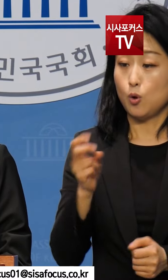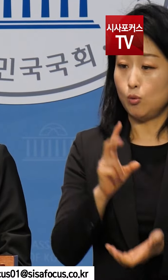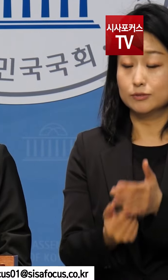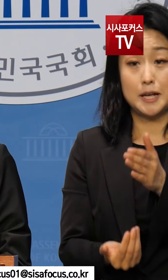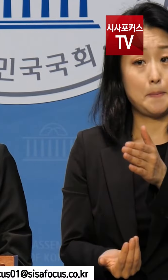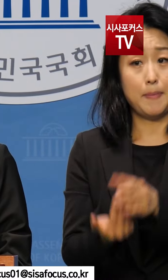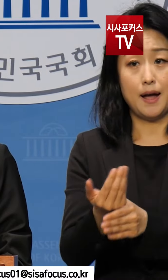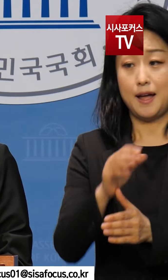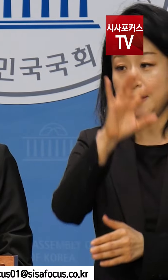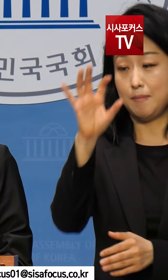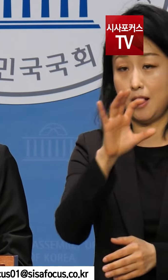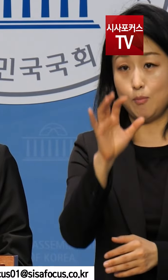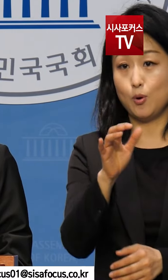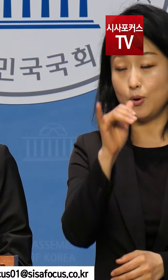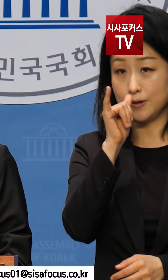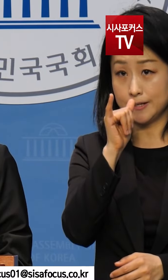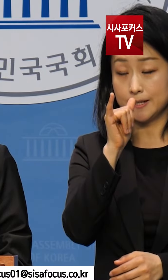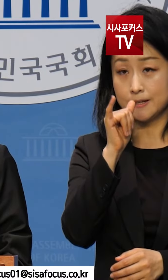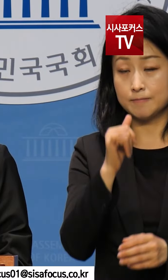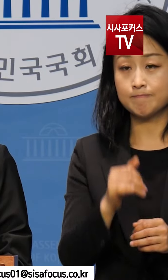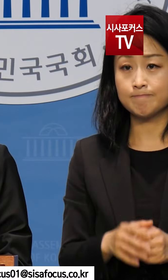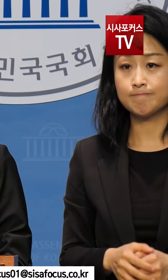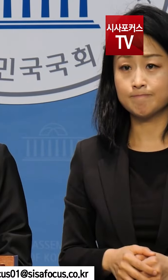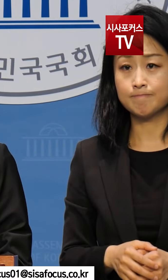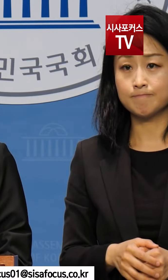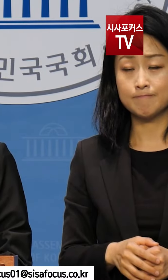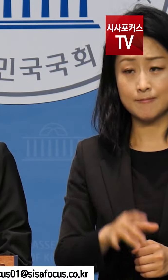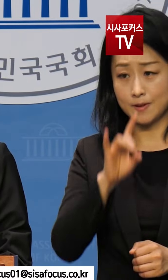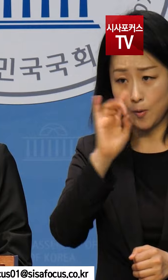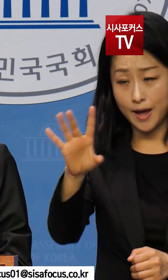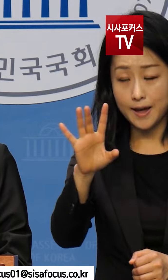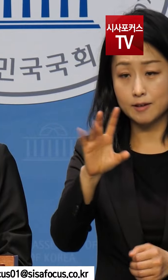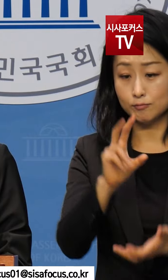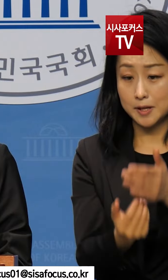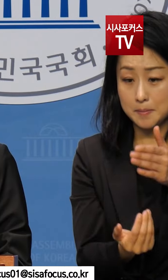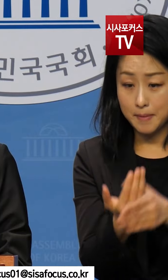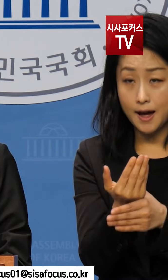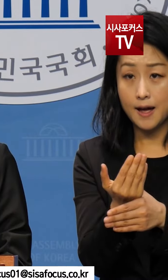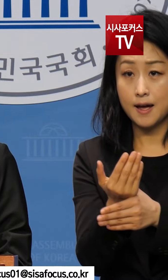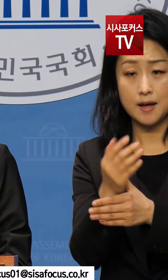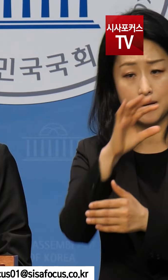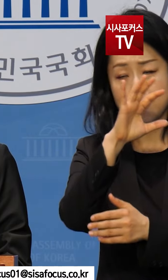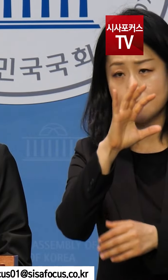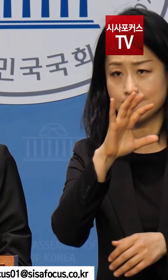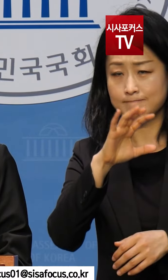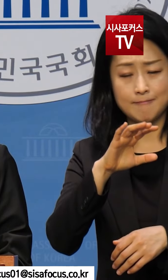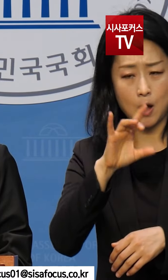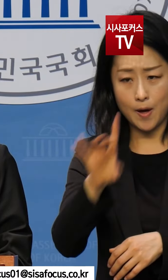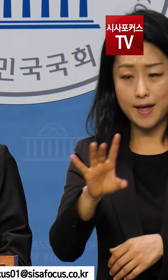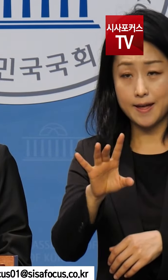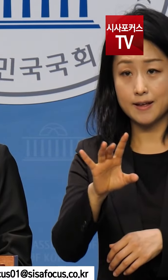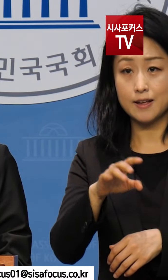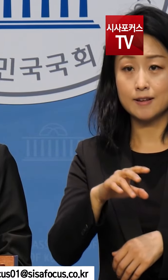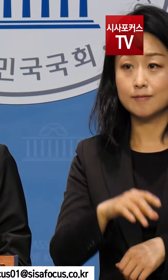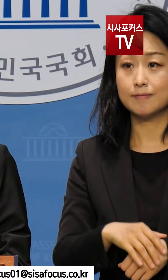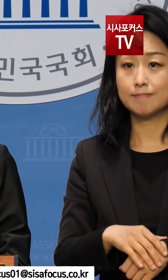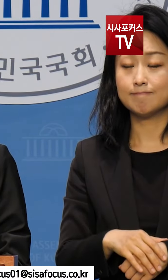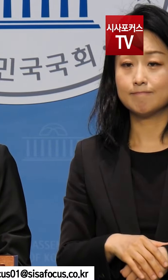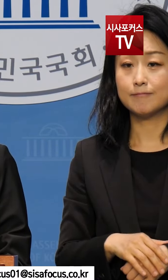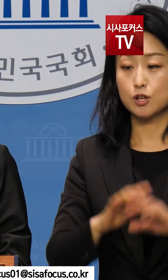되풀이되지 않도록 철저한 진상 규명, 책임자 처벌, 재발 방지 대책을 위해